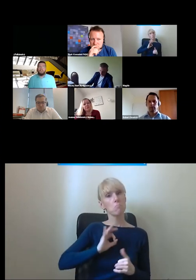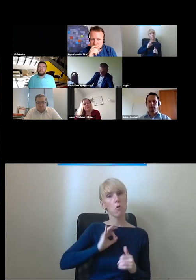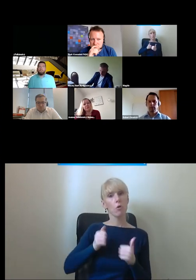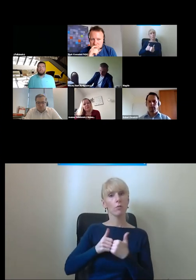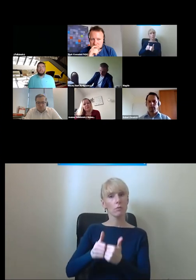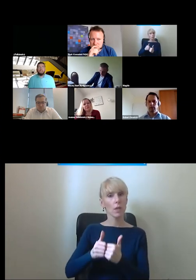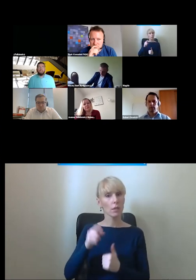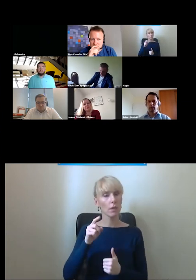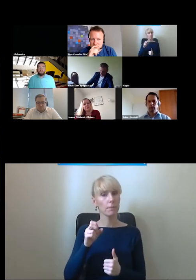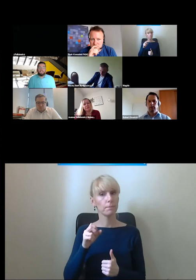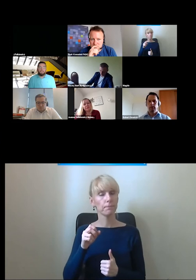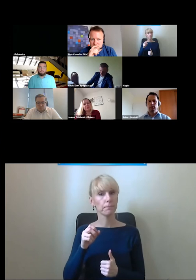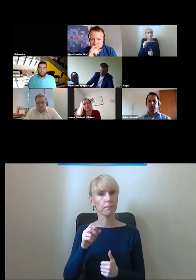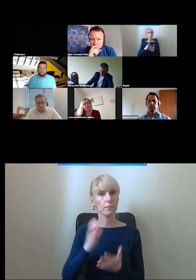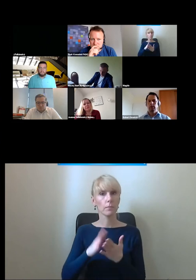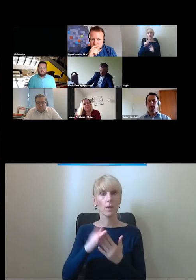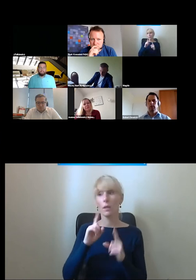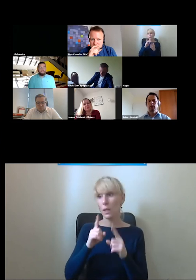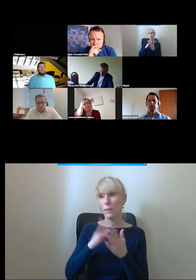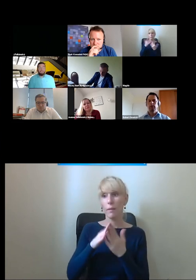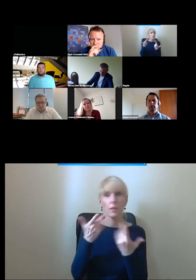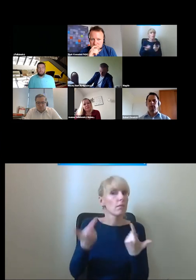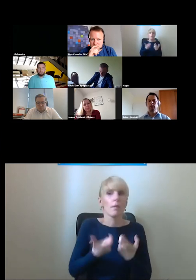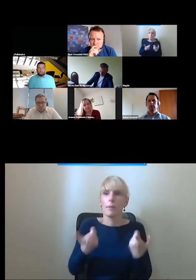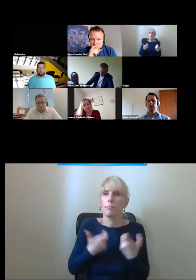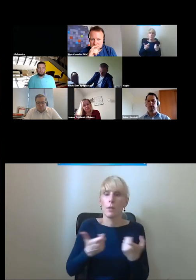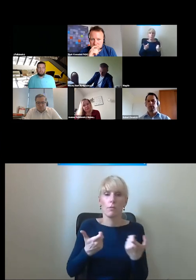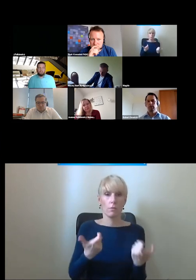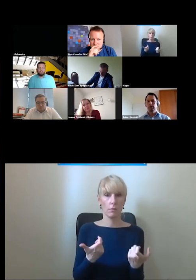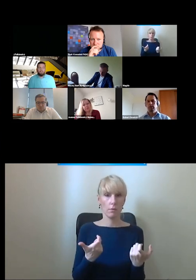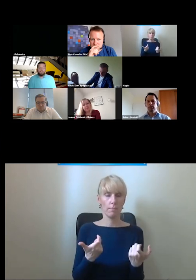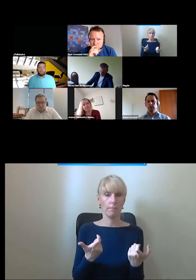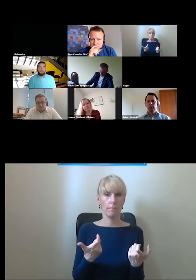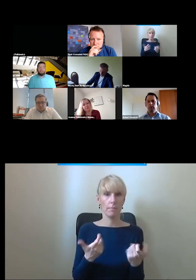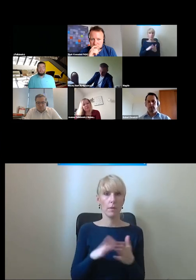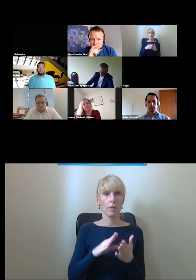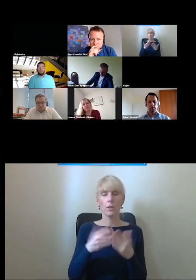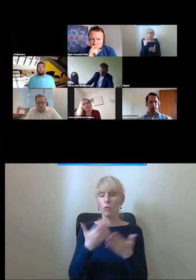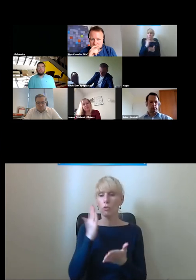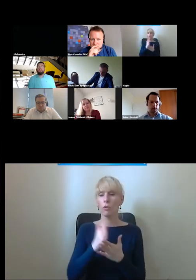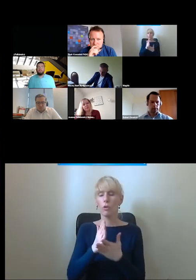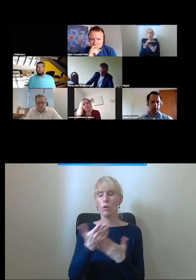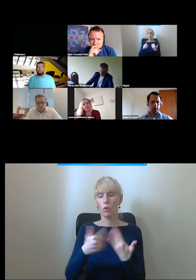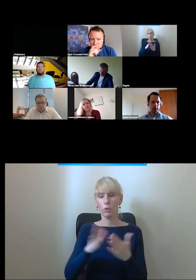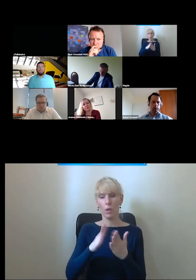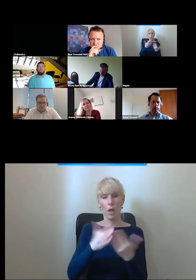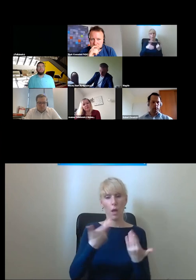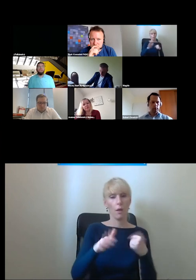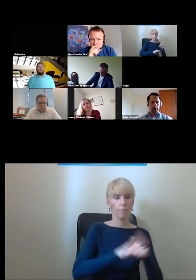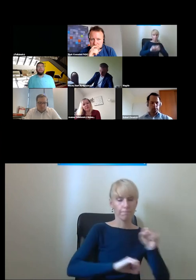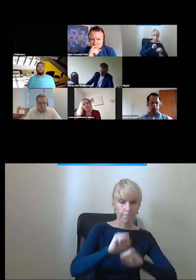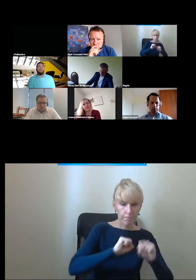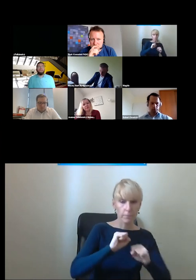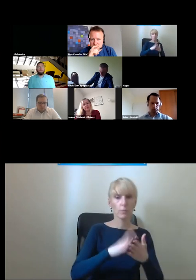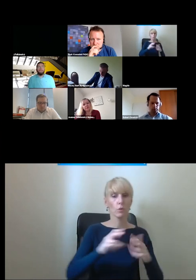uważam że one są wręcz niebezpieczne nie tylko dla osób z niepełnosprawnością ruchu ale również dla osób właśnie słabowidzących